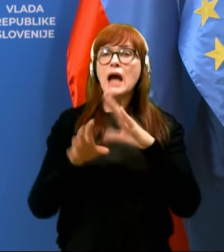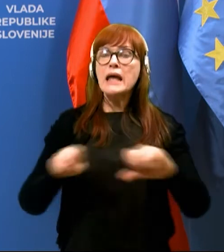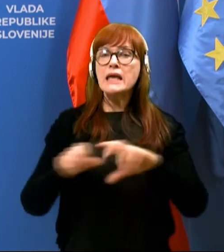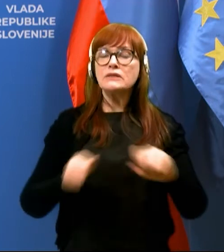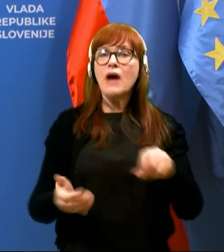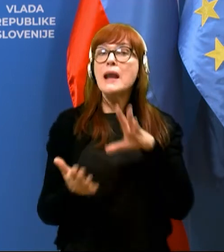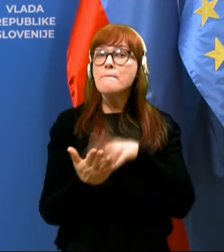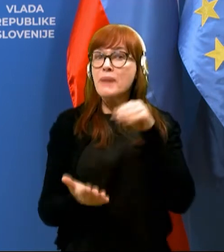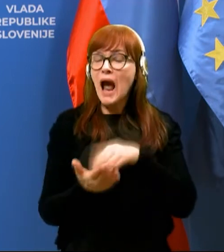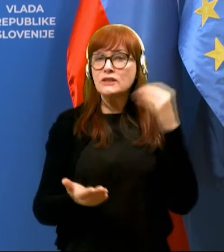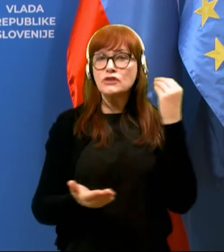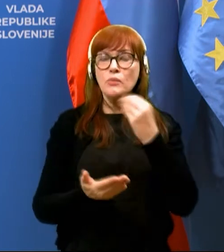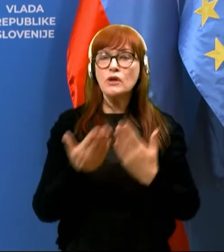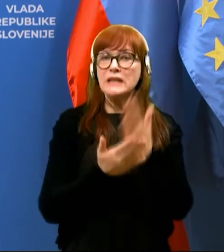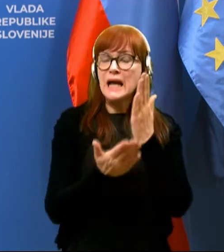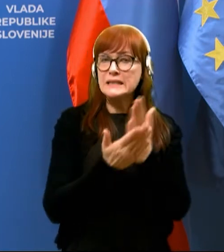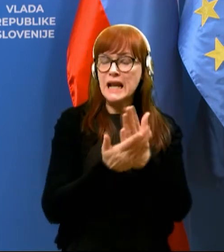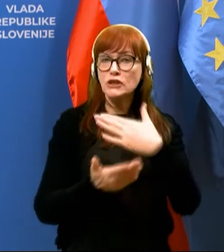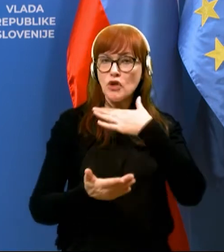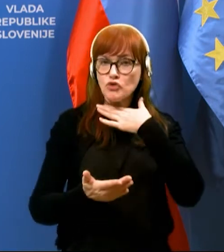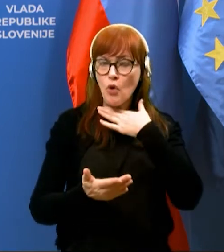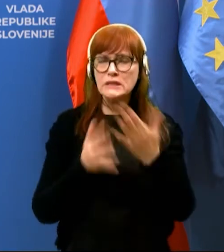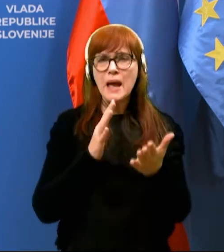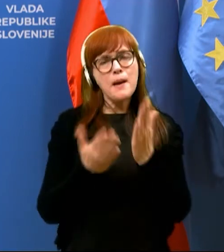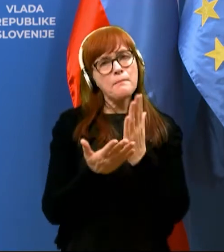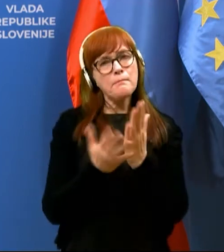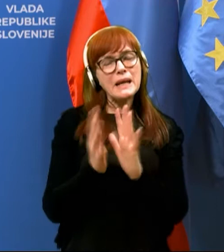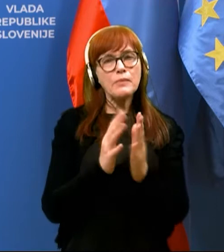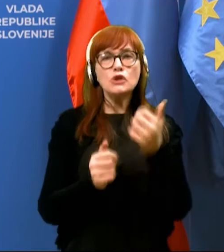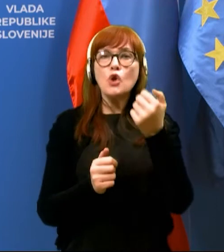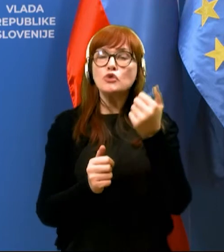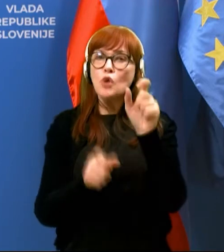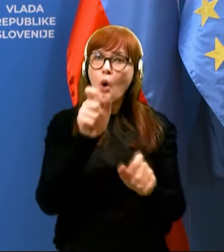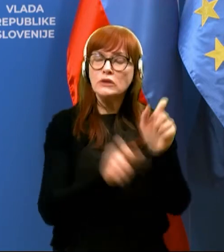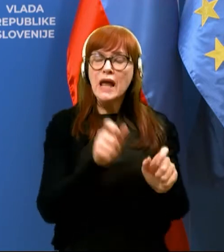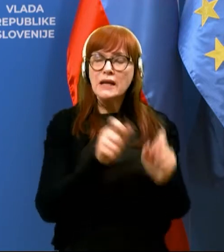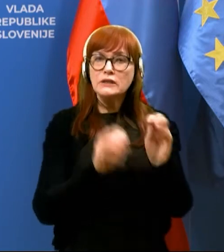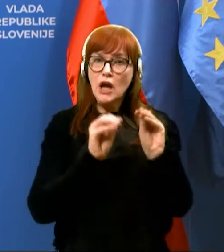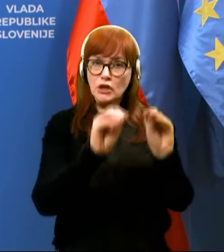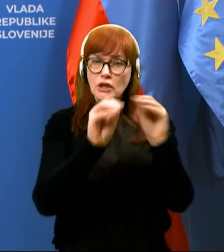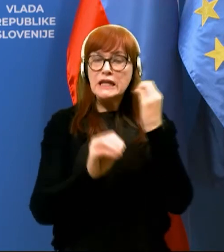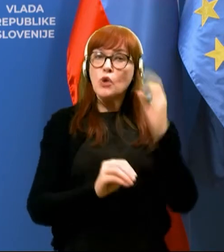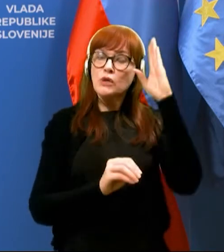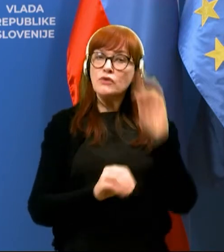praktičnega pouka za srednje šolce in pa približno 100 deležencev izobraževanja odraslih.